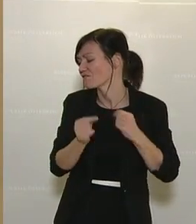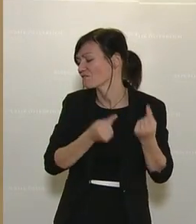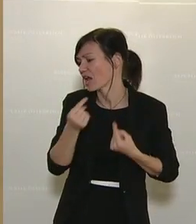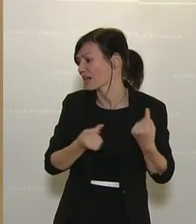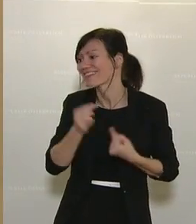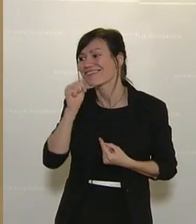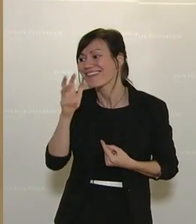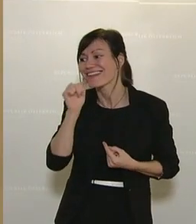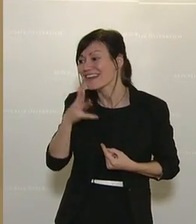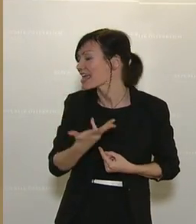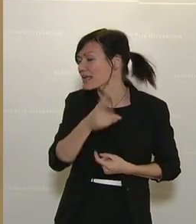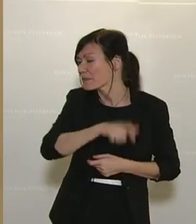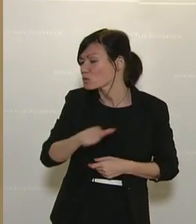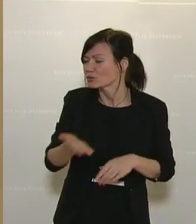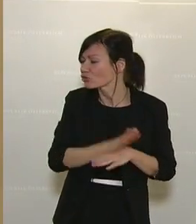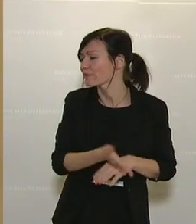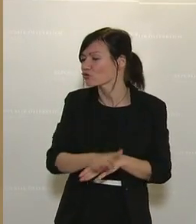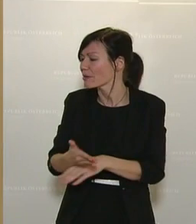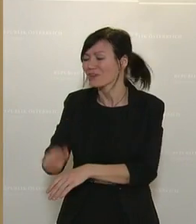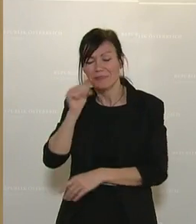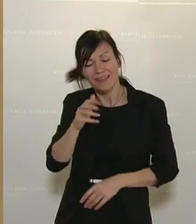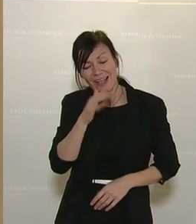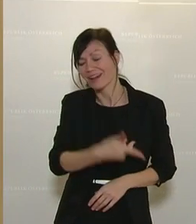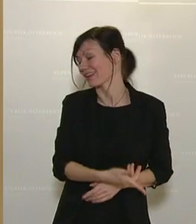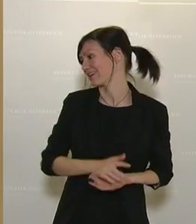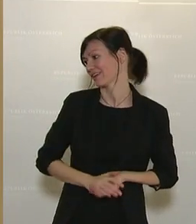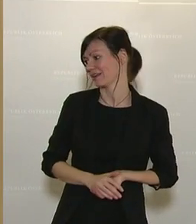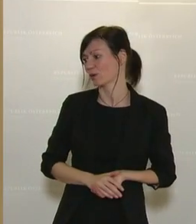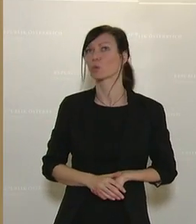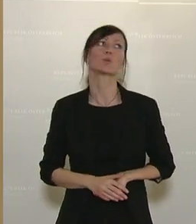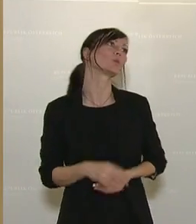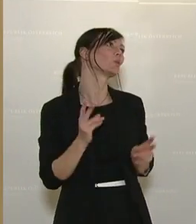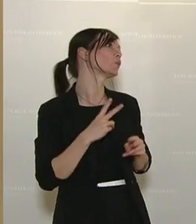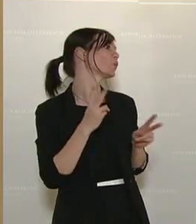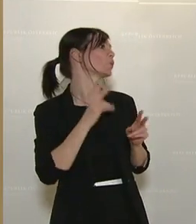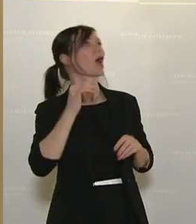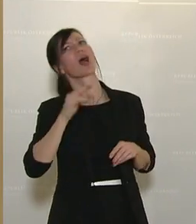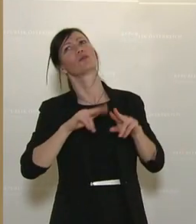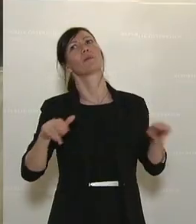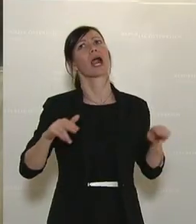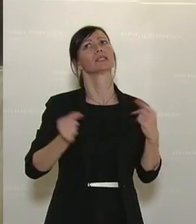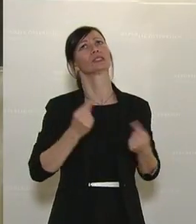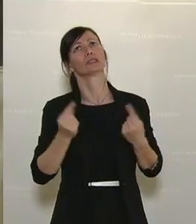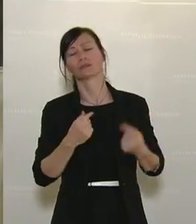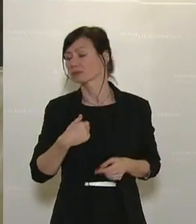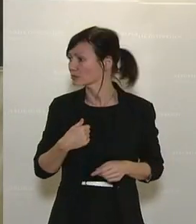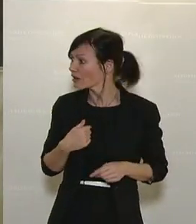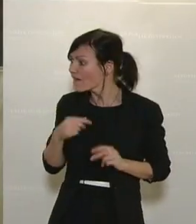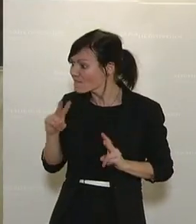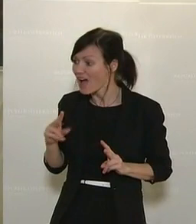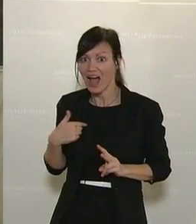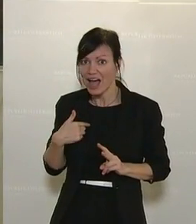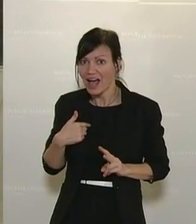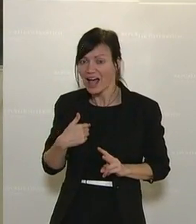sterben täglich Menschen. Und dann so salopp zu sagen, naja, okay, das ist eine normale Situation, das halte ich tatsächlich